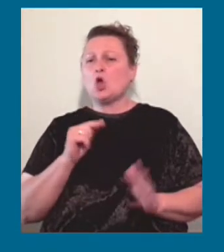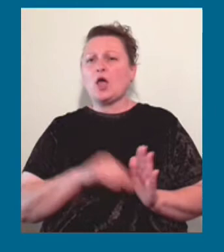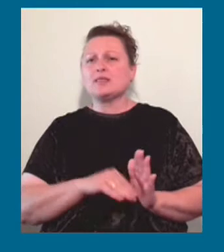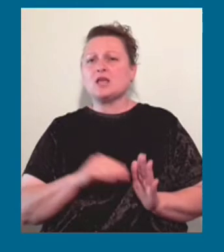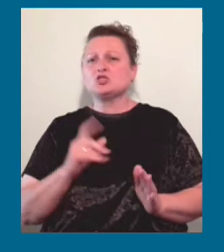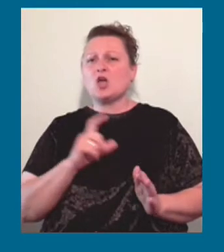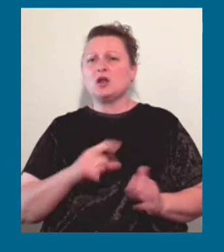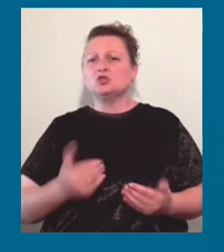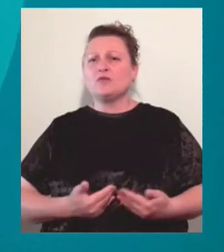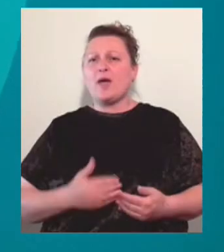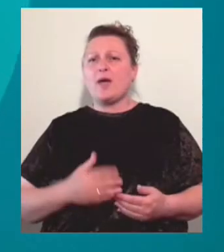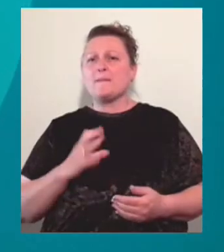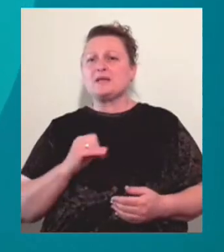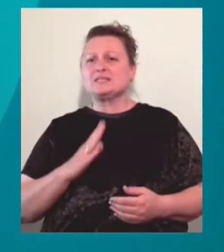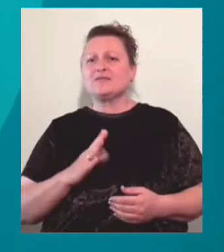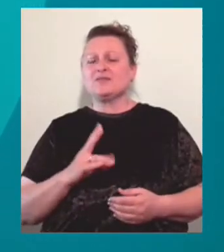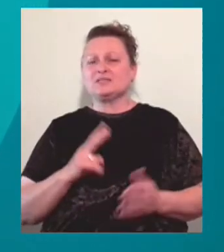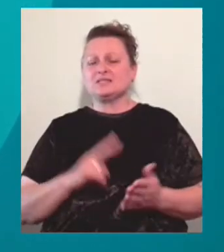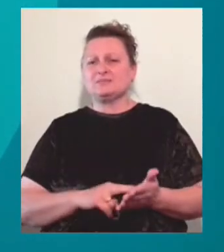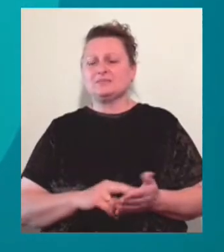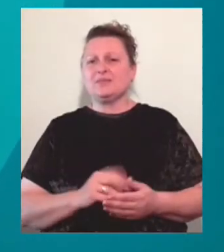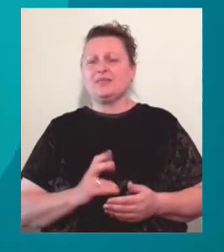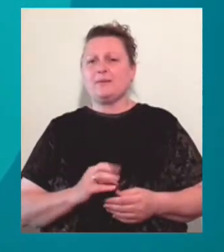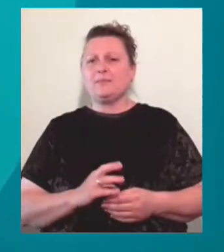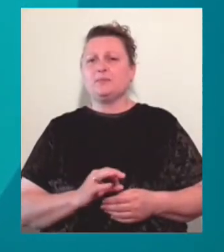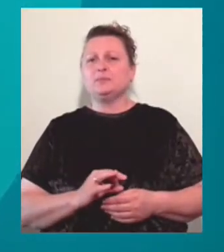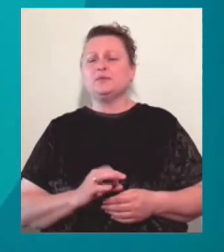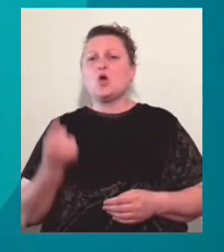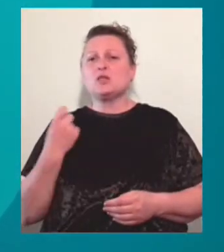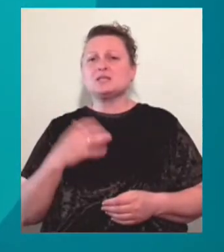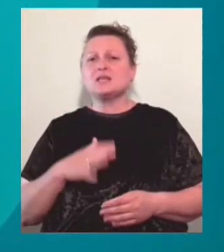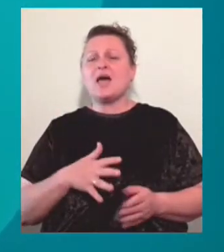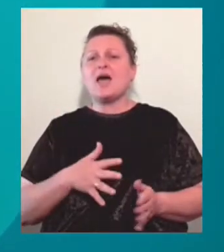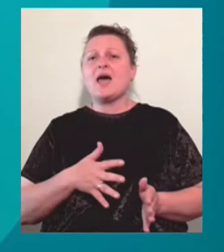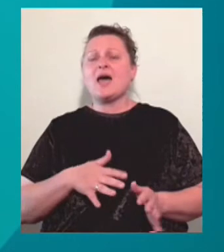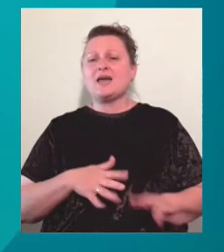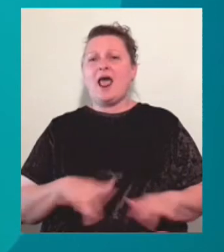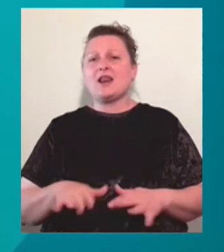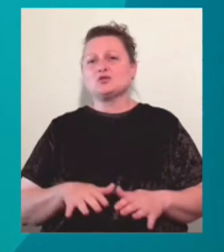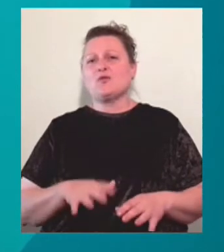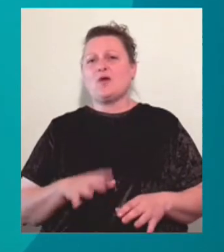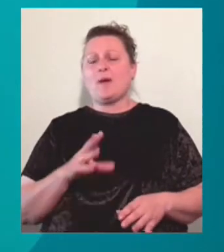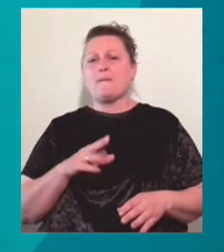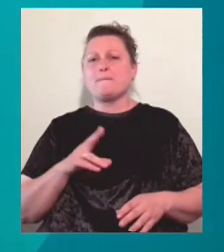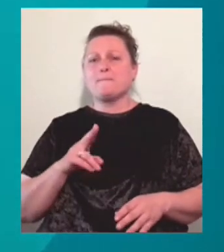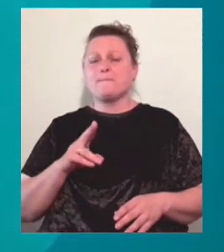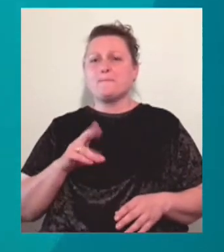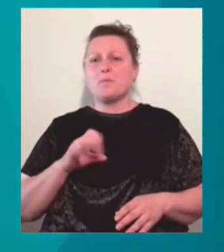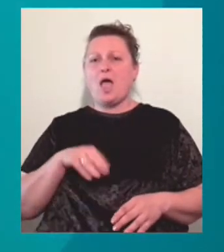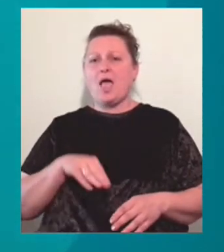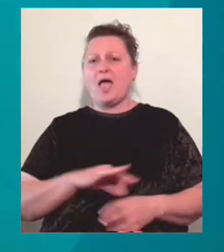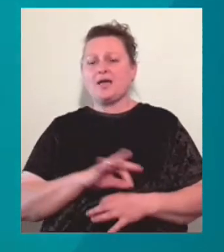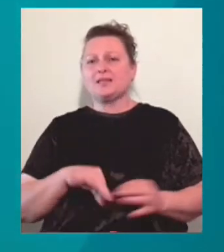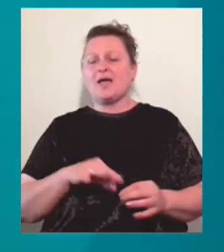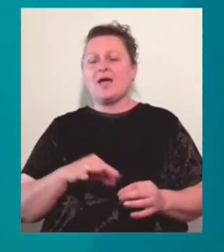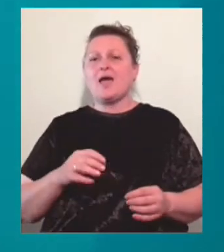«Ланцелище», «Слопітка». В Одесі реалізували пілотний проєкт по встановленню підземних контейнерів для